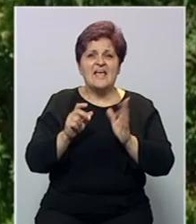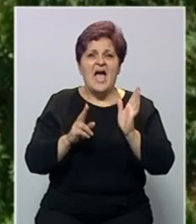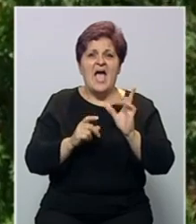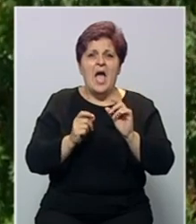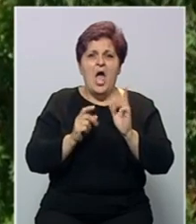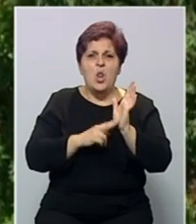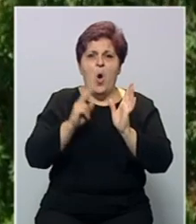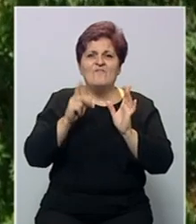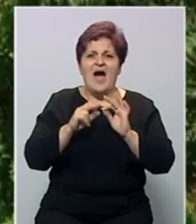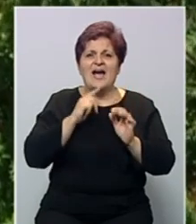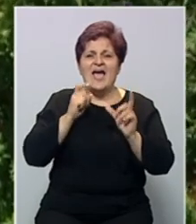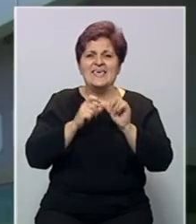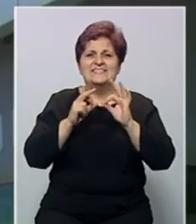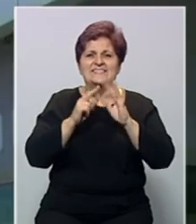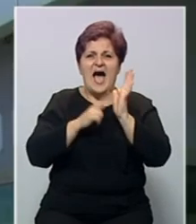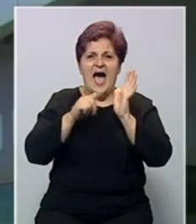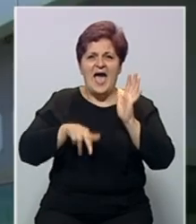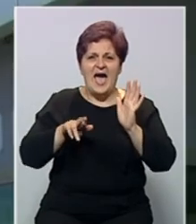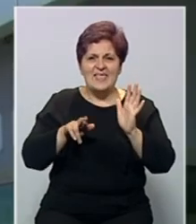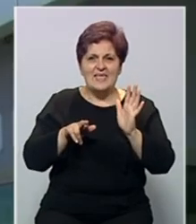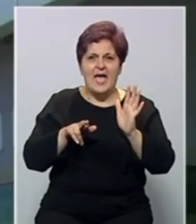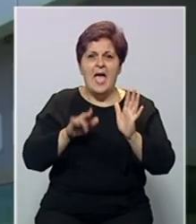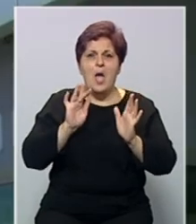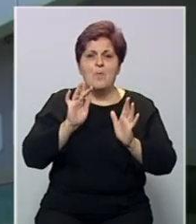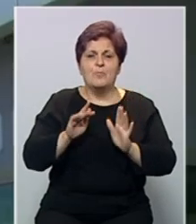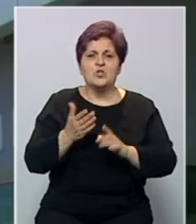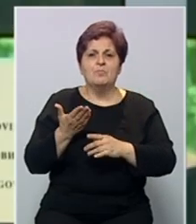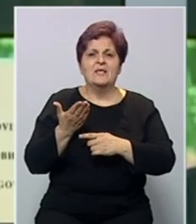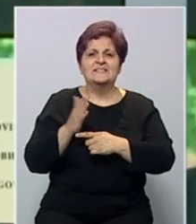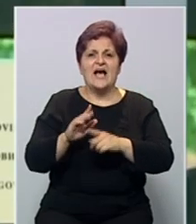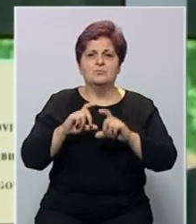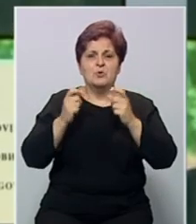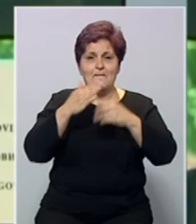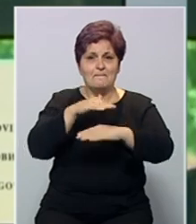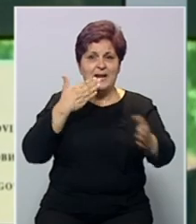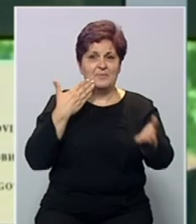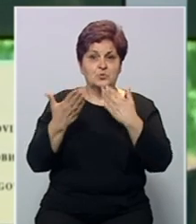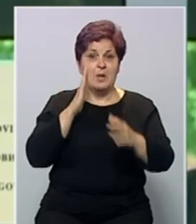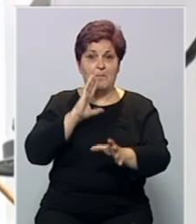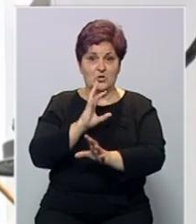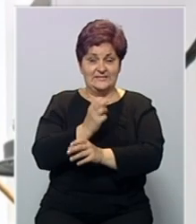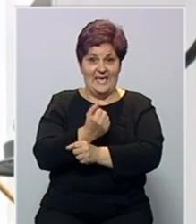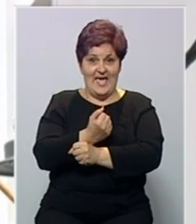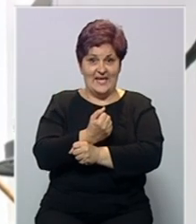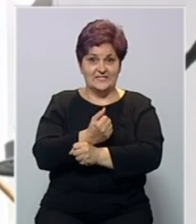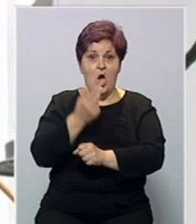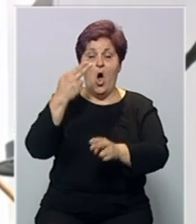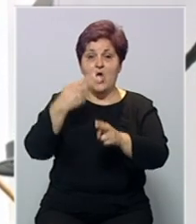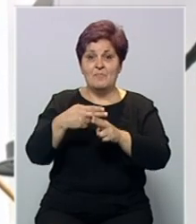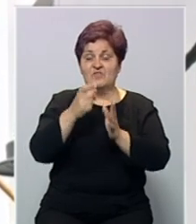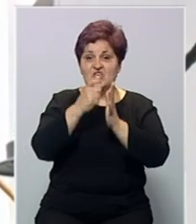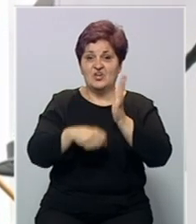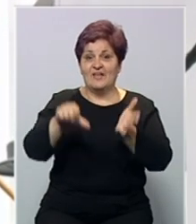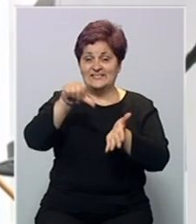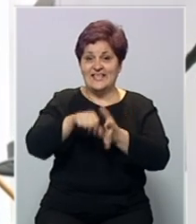Novaka Božikovića i Sanje Stanimirović-Ostojić protiv odluke zastupničkog doma Parlamentarne skupštine Bosne i Hercegovine o